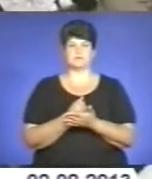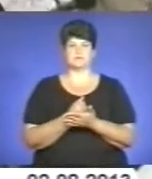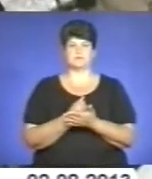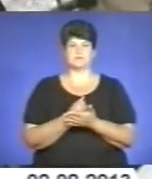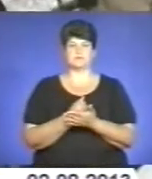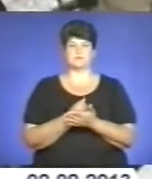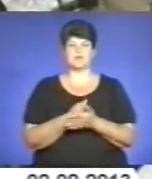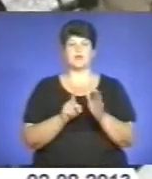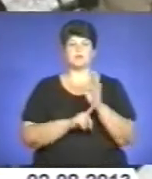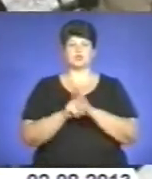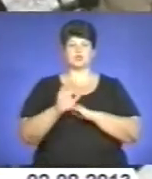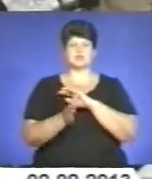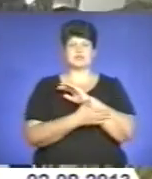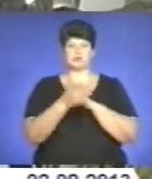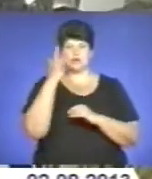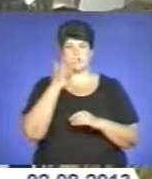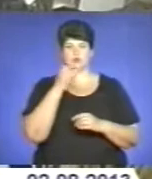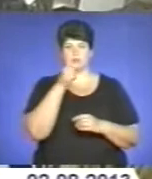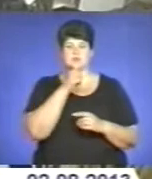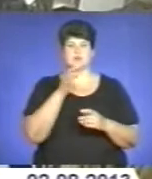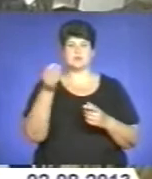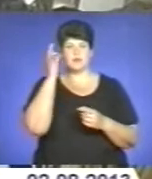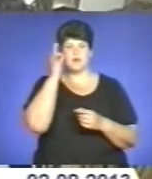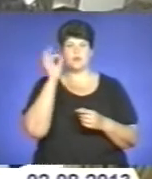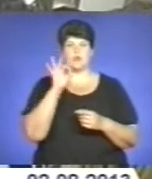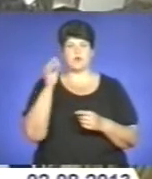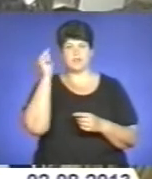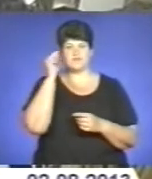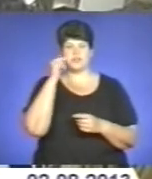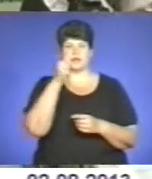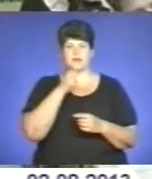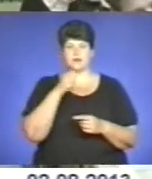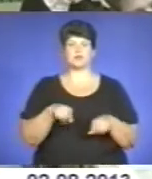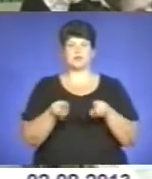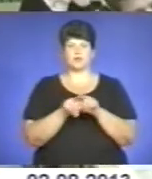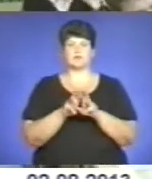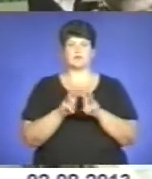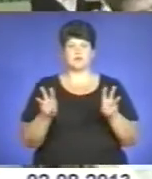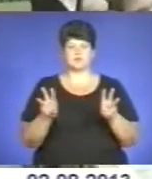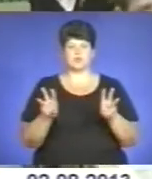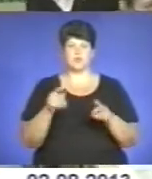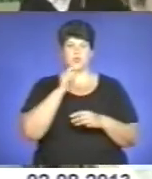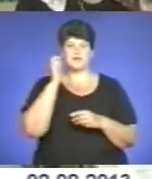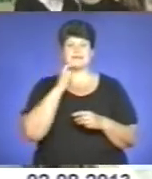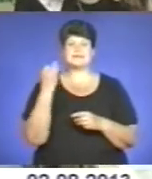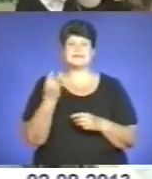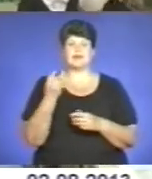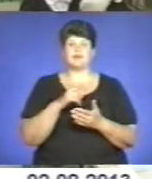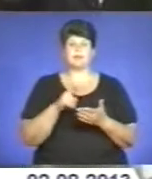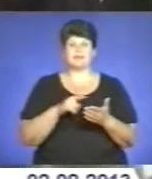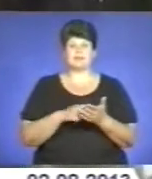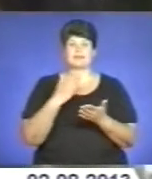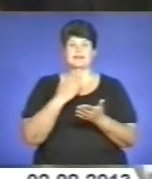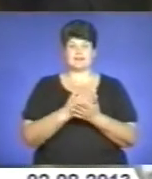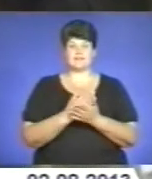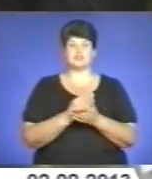Початок останнього літнього місяця нагадав про новий навчальний рік не тільки школярам, а й міністрам. Українців передусім цікавлять питання наявності